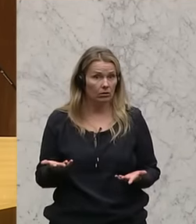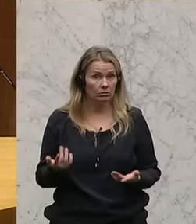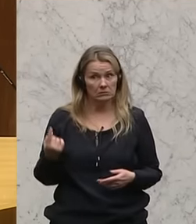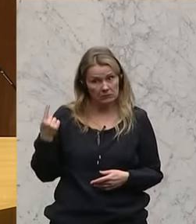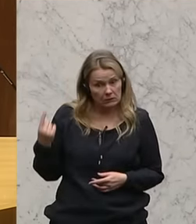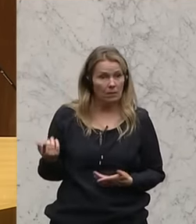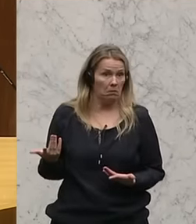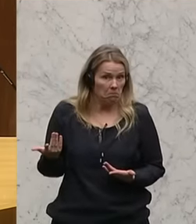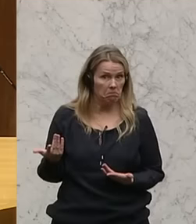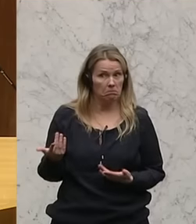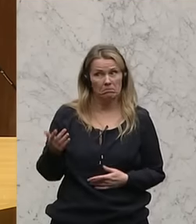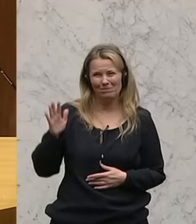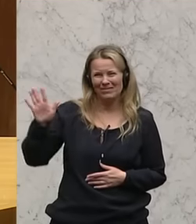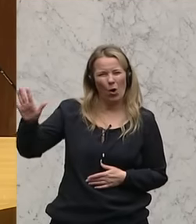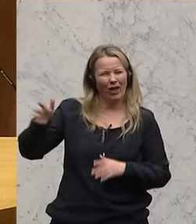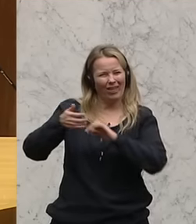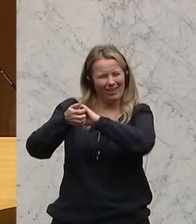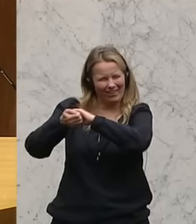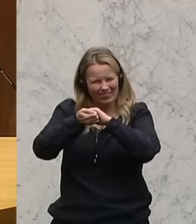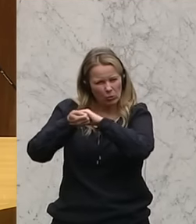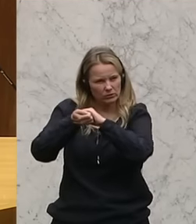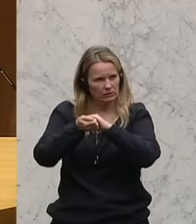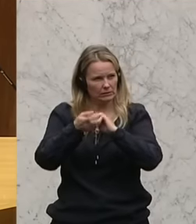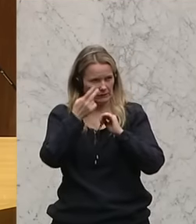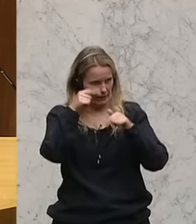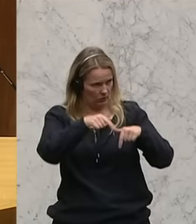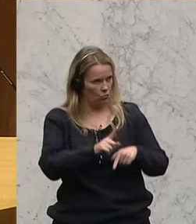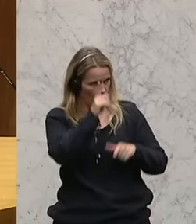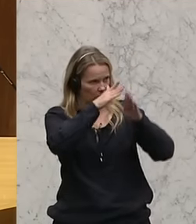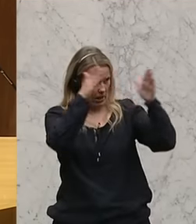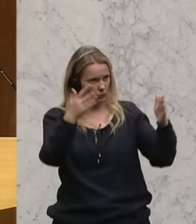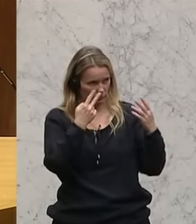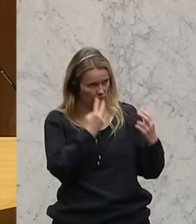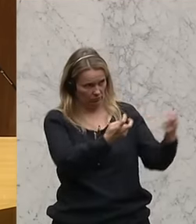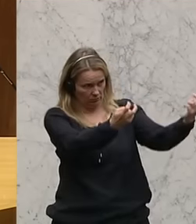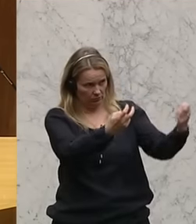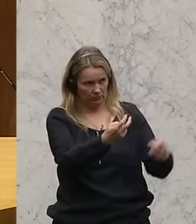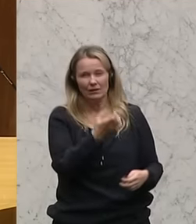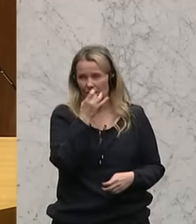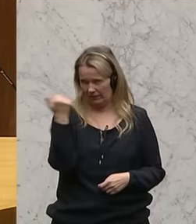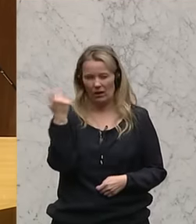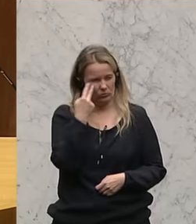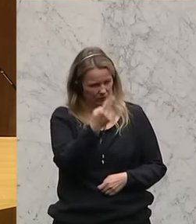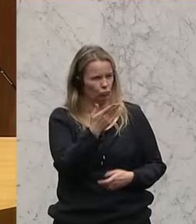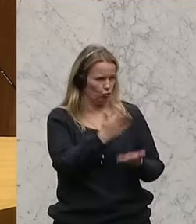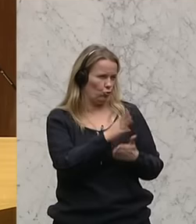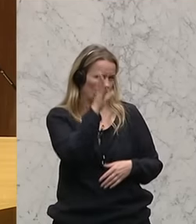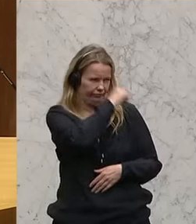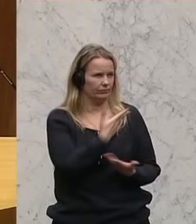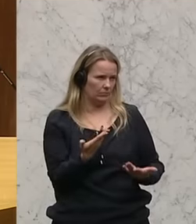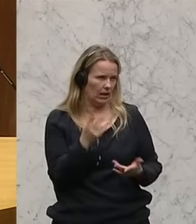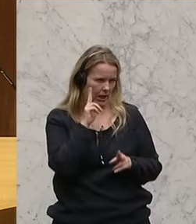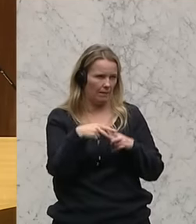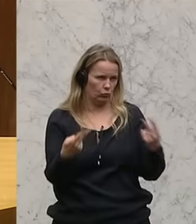Hätten Sie in die Augen Ihrer Genossen gesehen, die hier auch im Hohen Haus sitzen, hätten Sie genau das auch erkannt, Herr